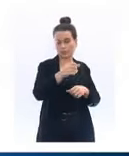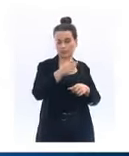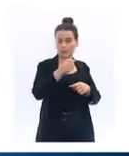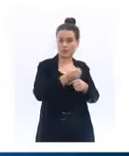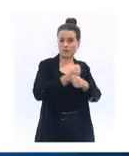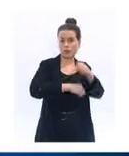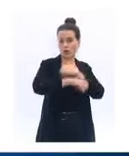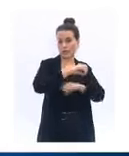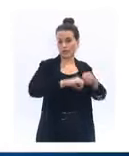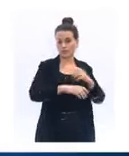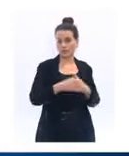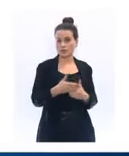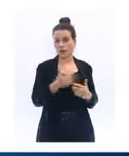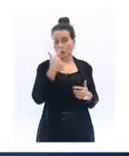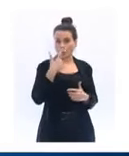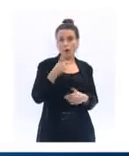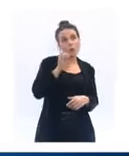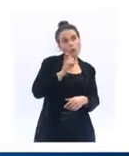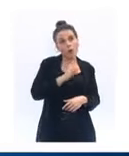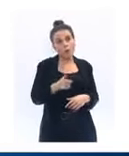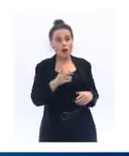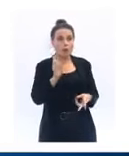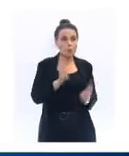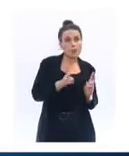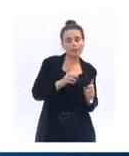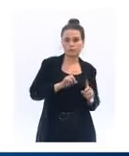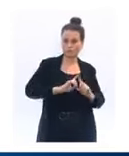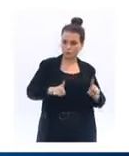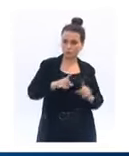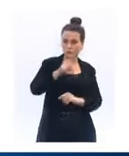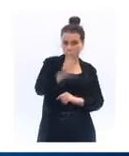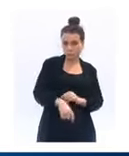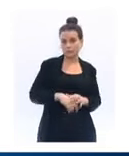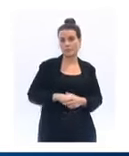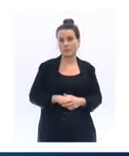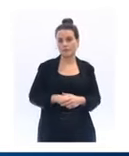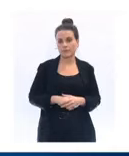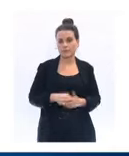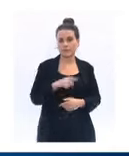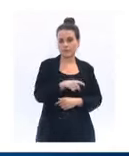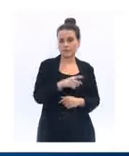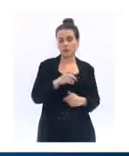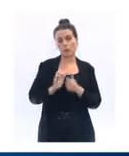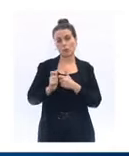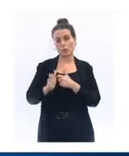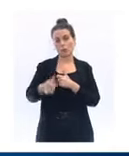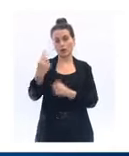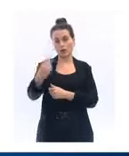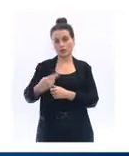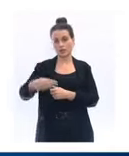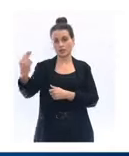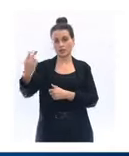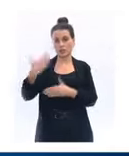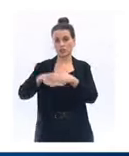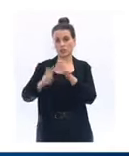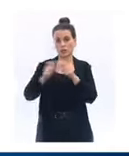télétravail n'est pas une option. Cette obligation sera inscrite dans la nouvelle version du protocole national en